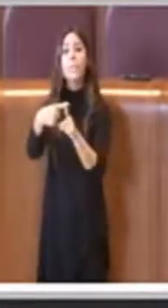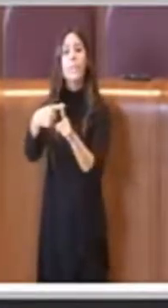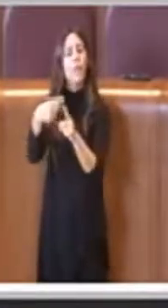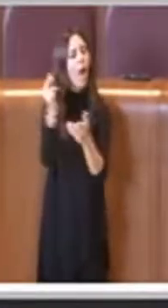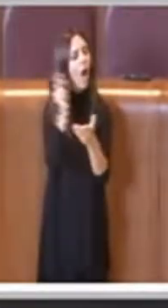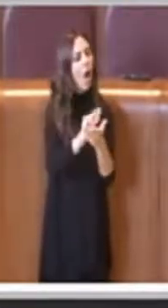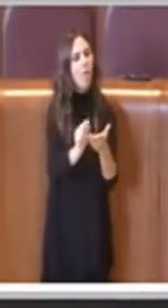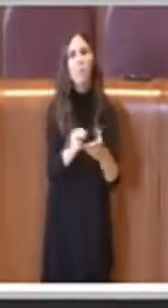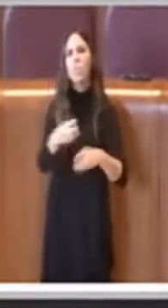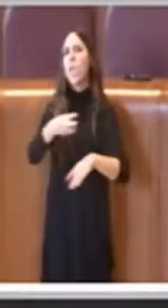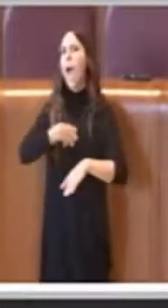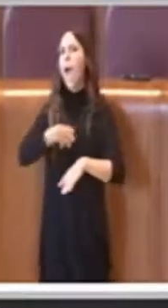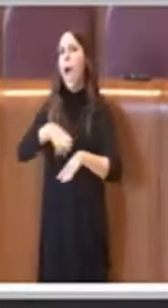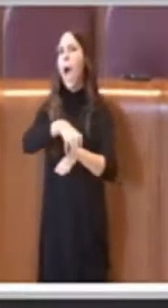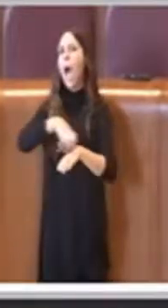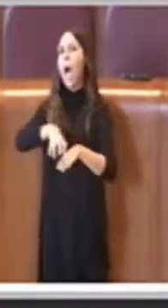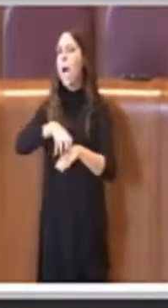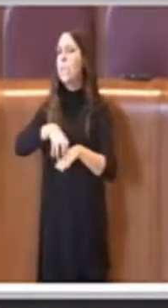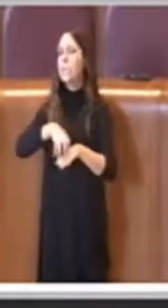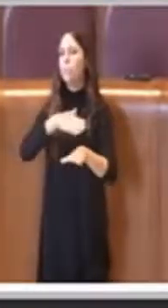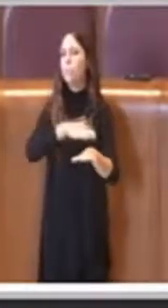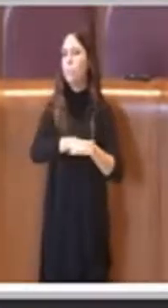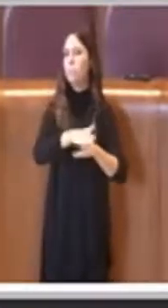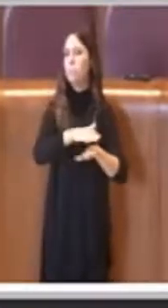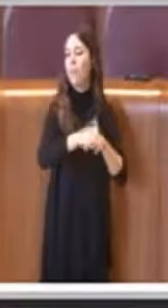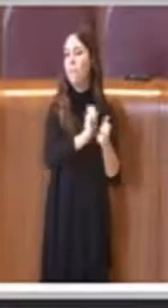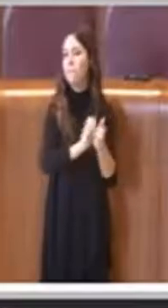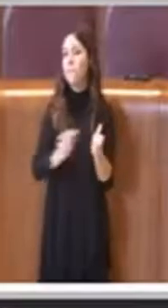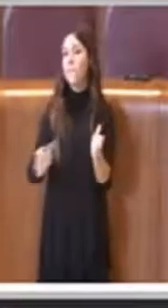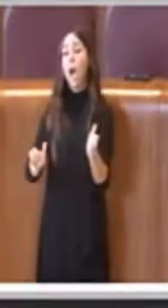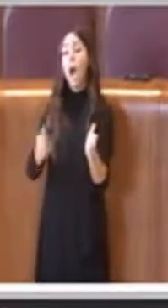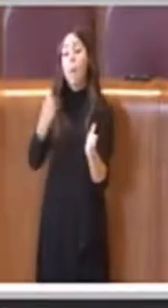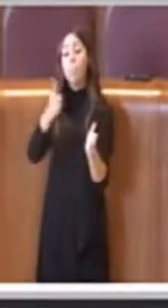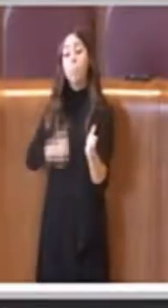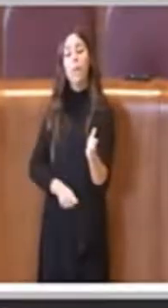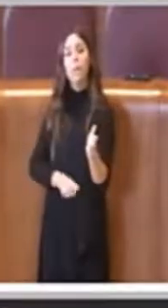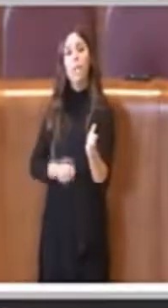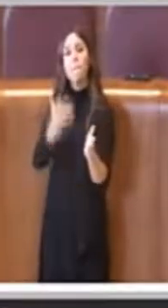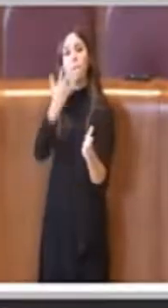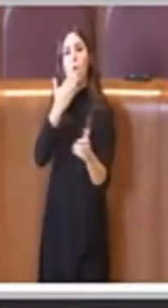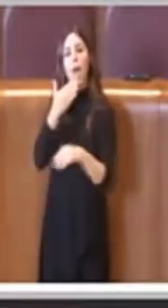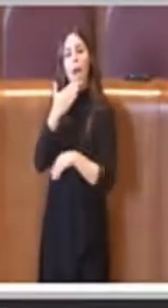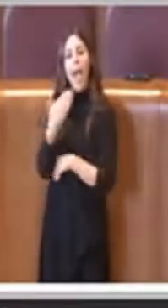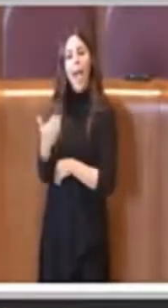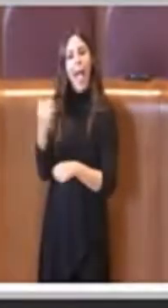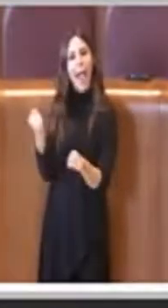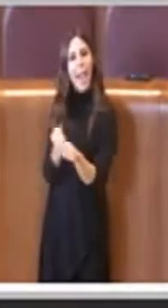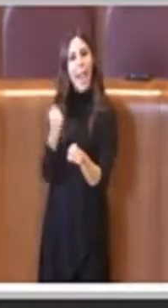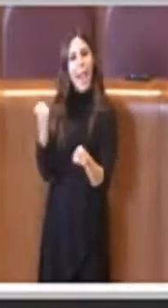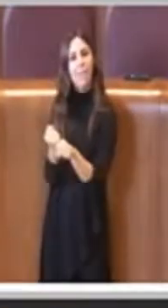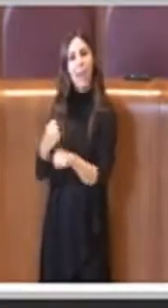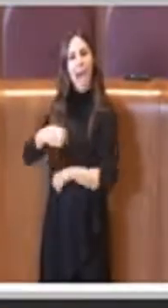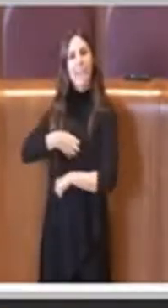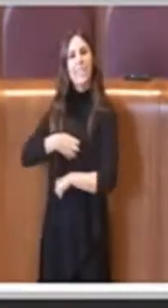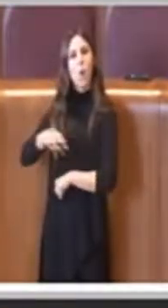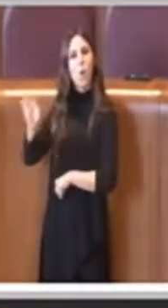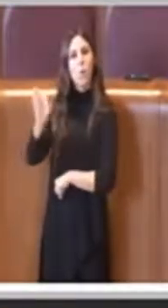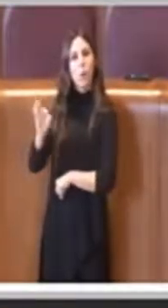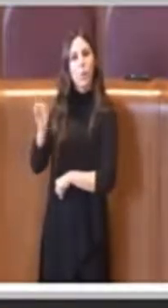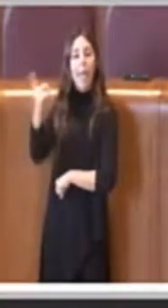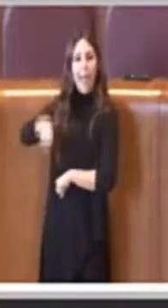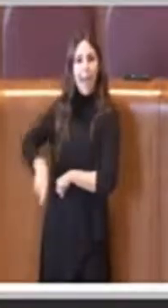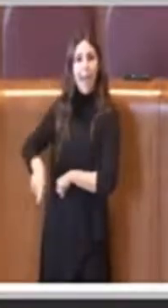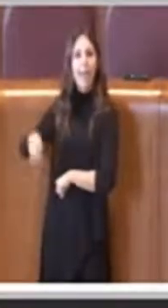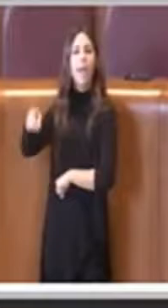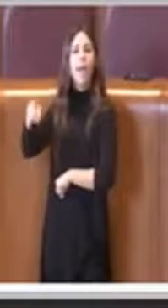di tutti gli assessorati competenti, di questo ringrazio il lavoro dell'assessore Fiorini e dell'assessore Calabresi che